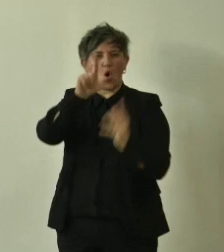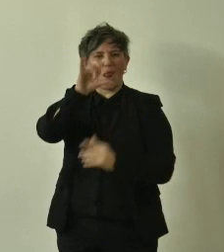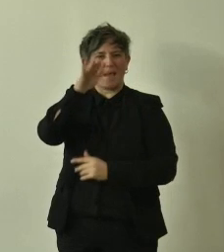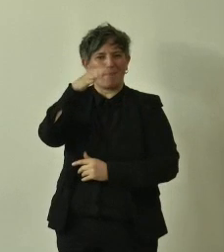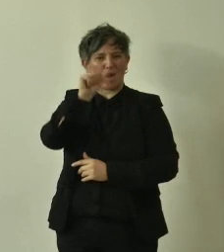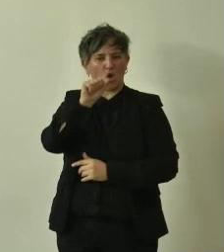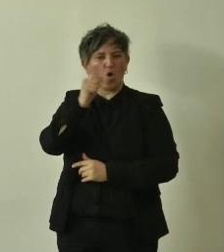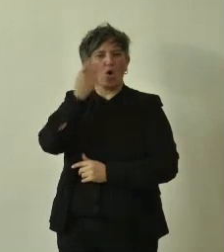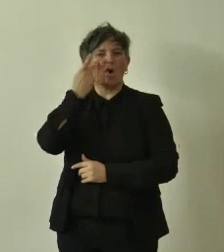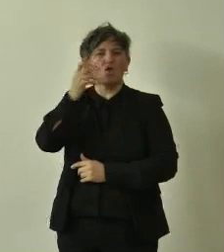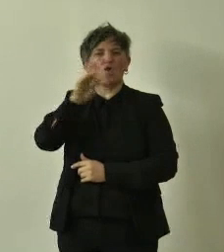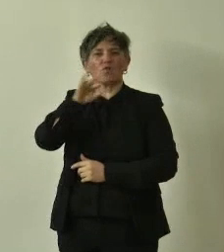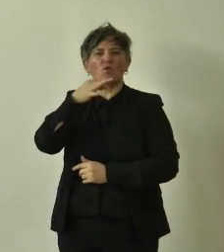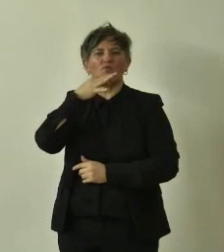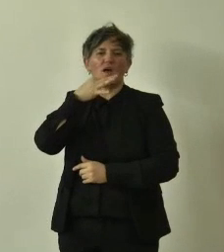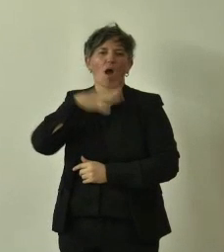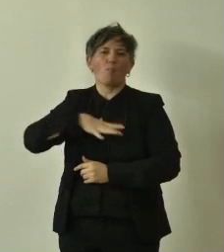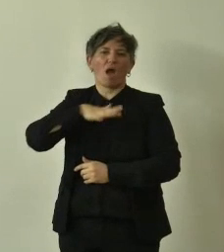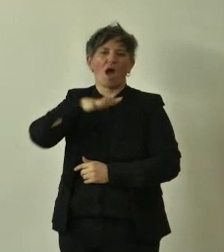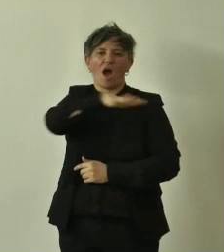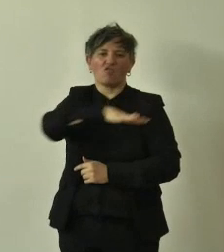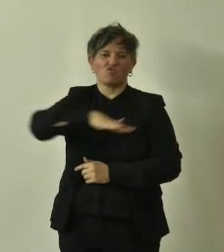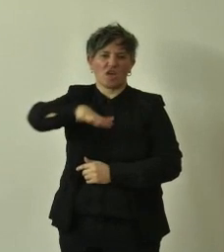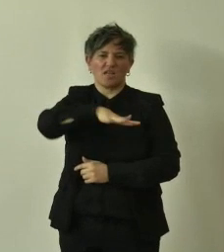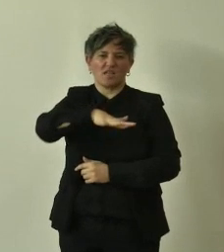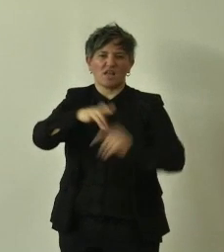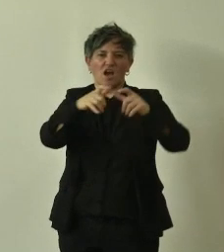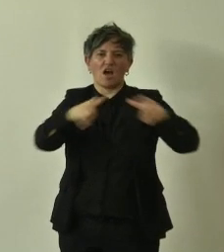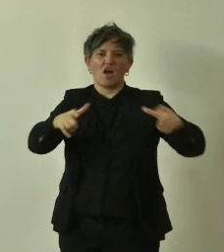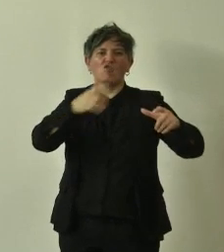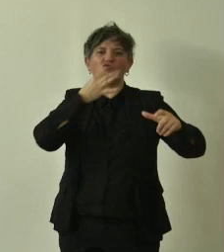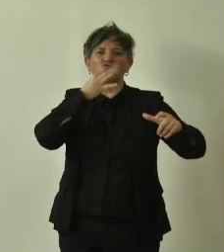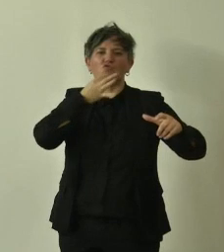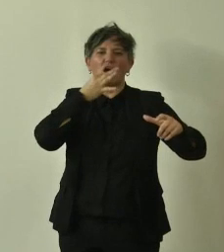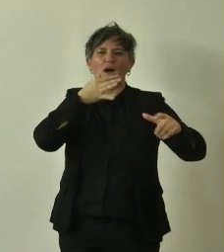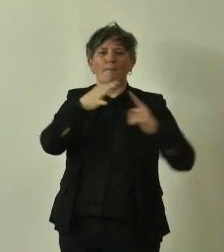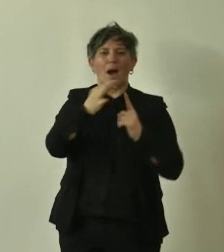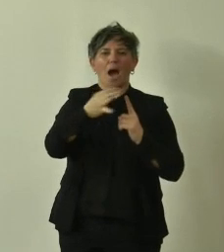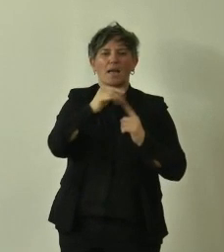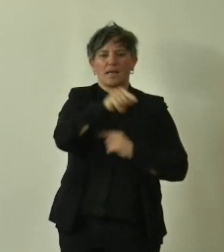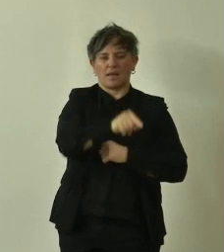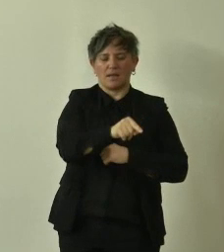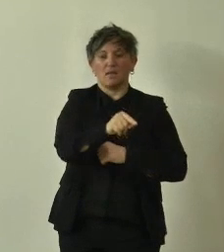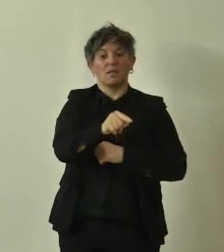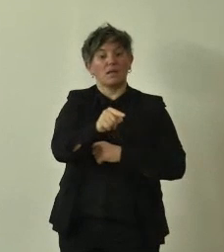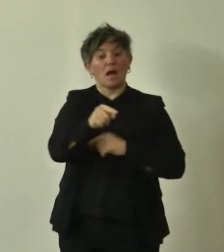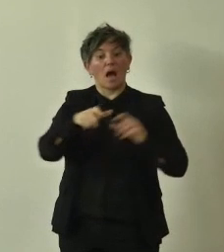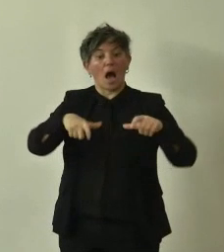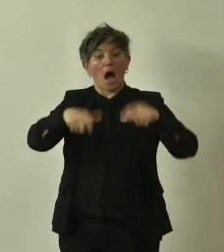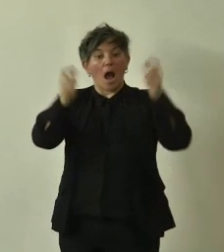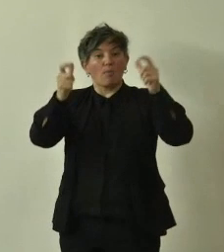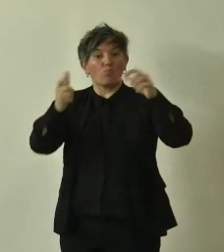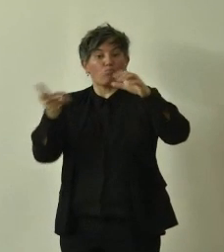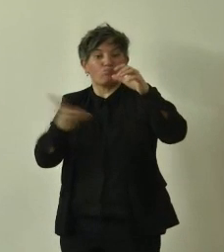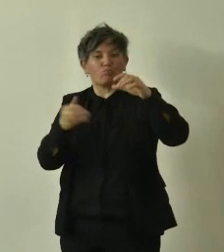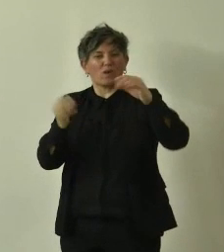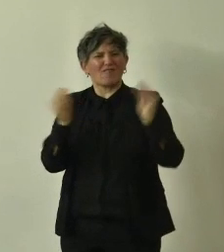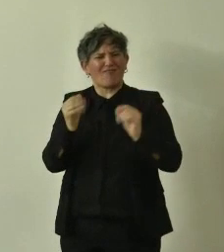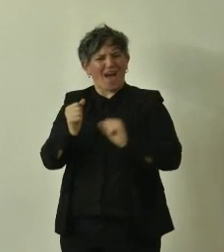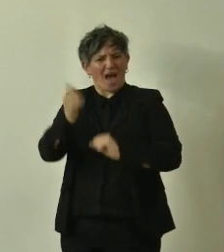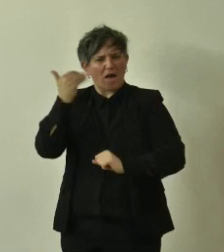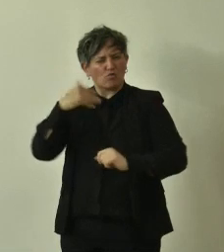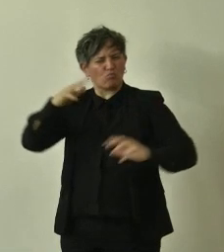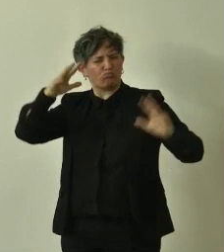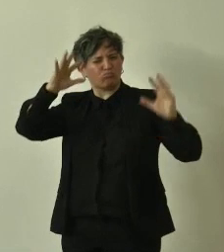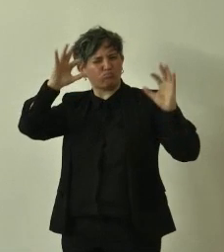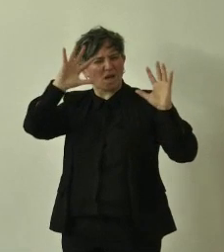città di Piacenza, questo albero si è schiantato nell'inverno scorso a seguito di una